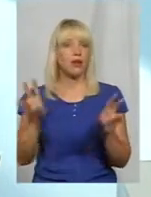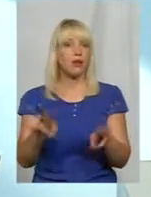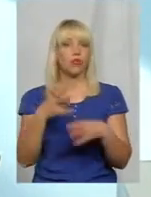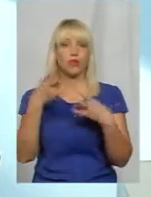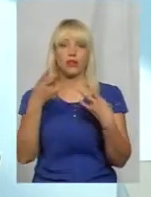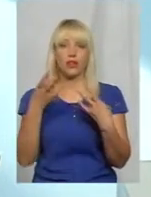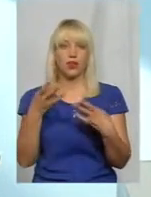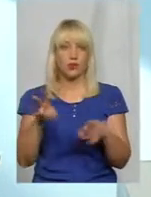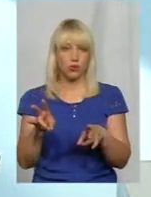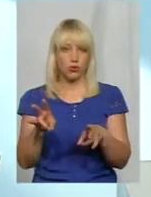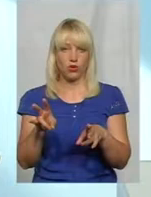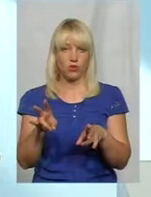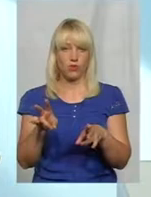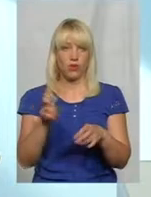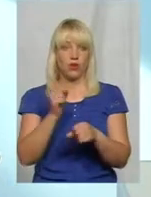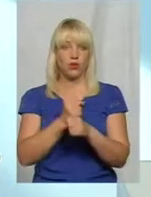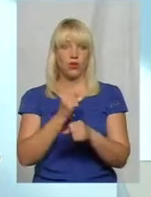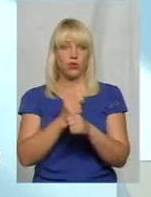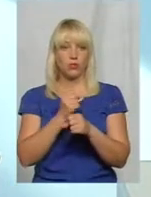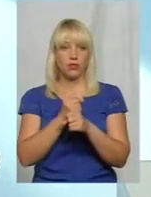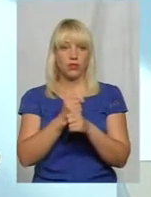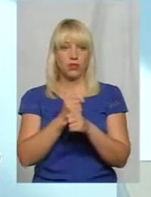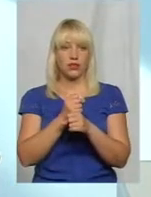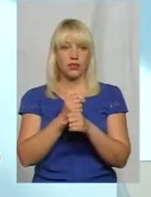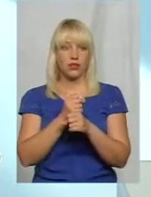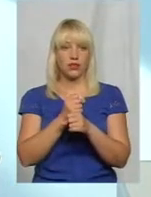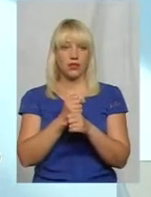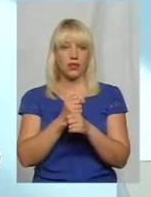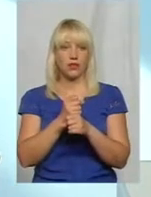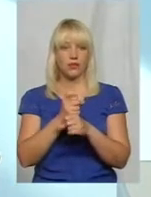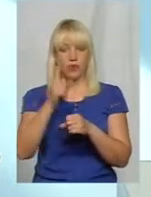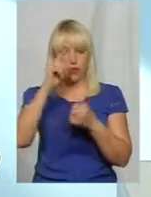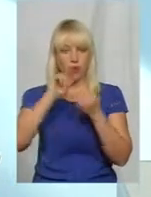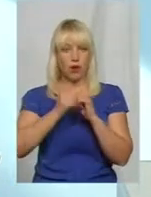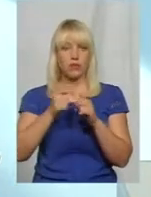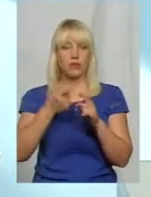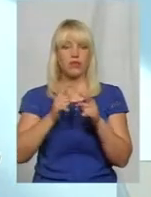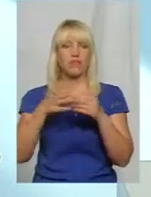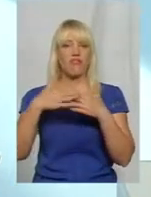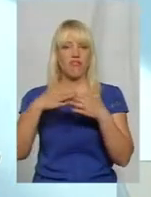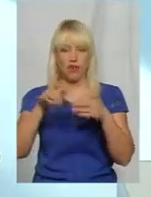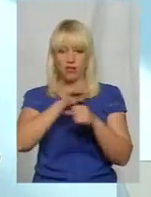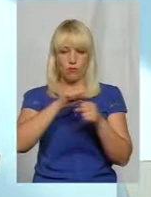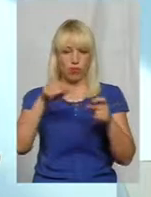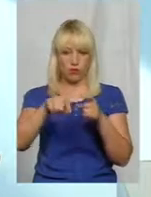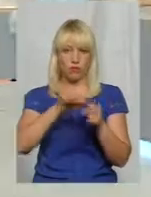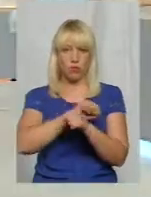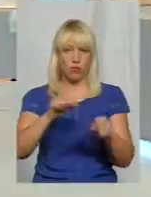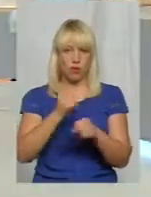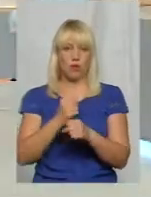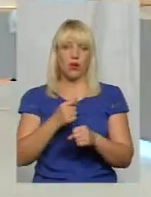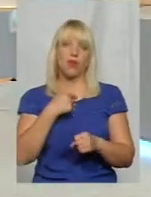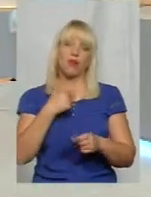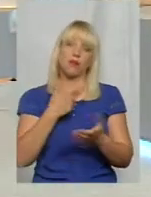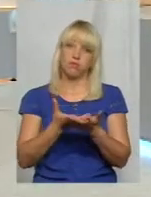робити, вибивати в пам'ятці двері. А він каже, що я за це заплатив гроші, я що хочу, я буду це робити.